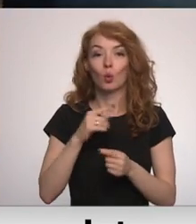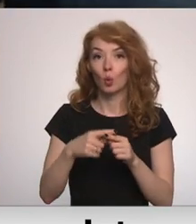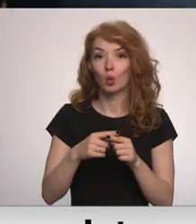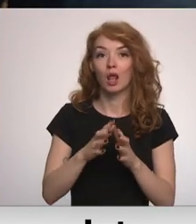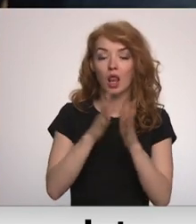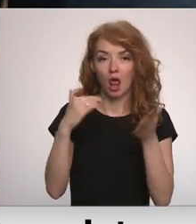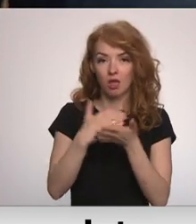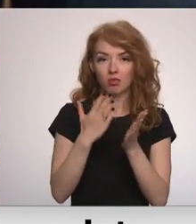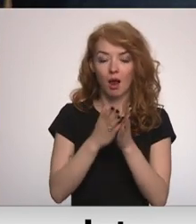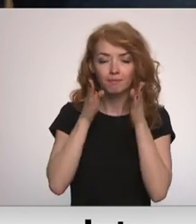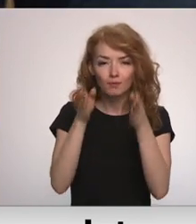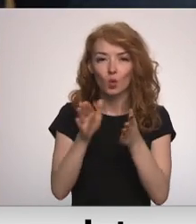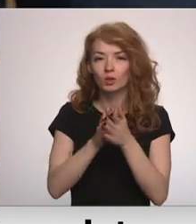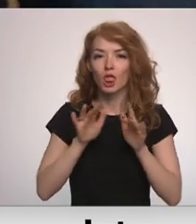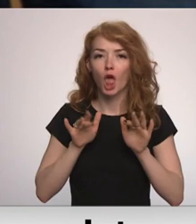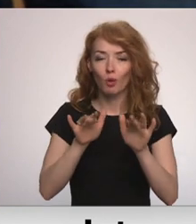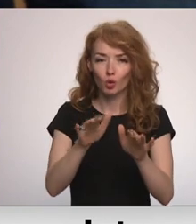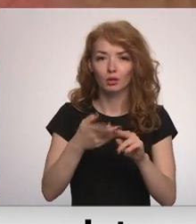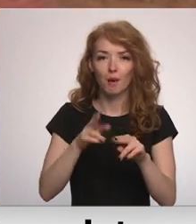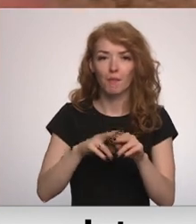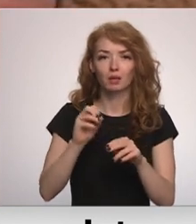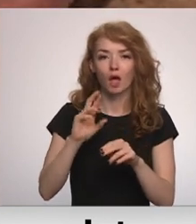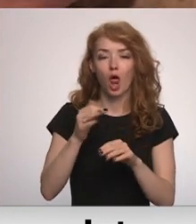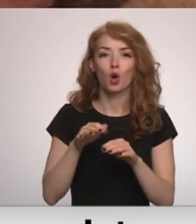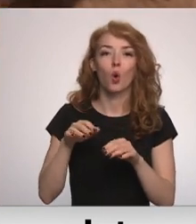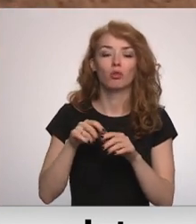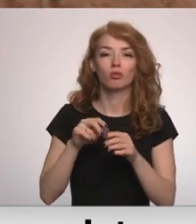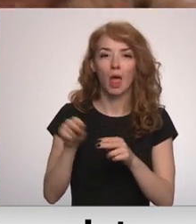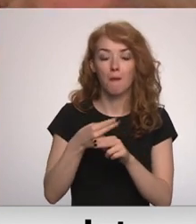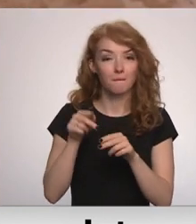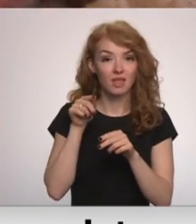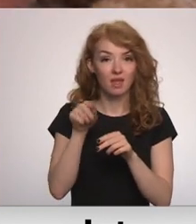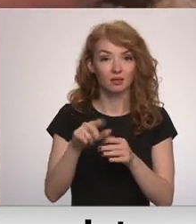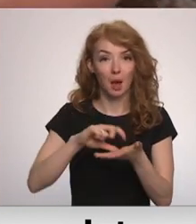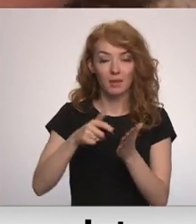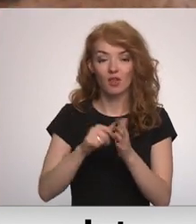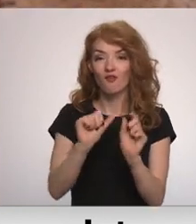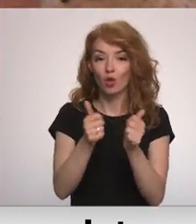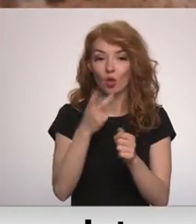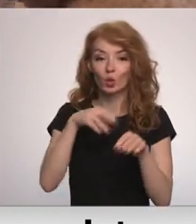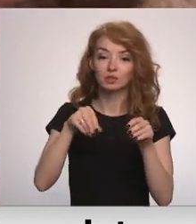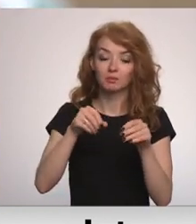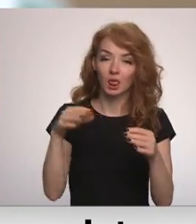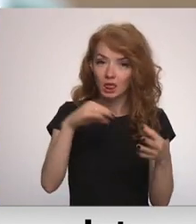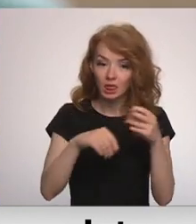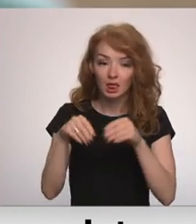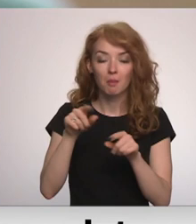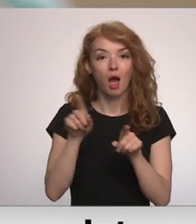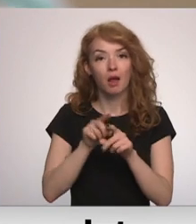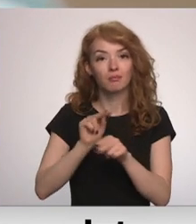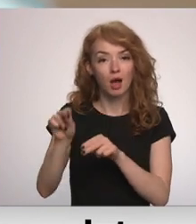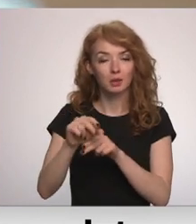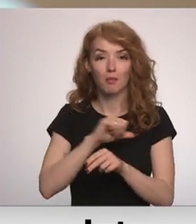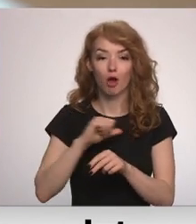likt tieši uz darbošanos. Tāpēc ergoterapijas kabinetā ir iespēja gan veidot no smiltīm, gan pacientam māca pašam